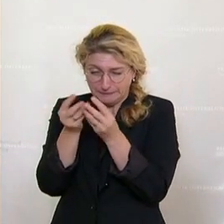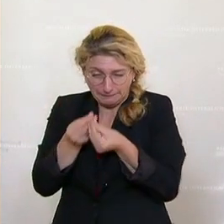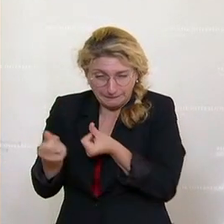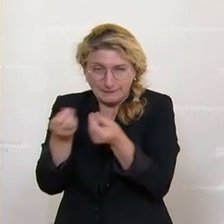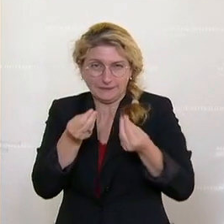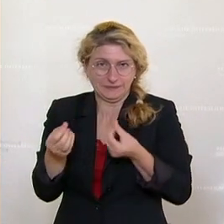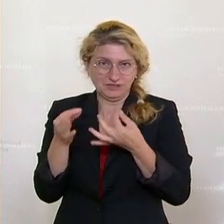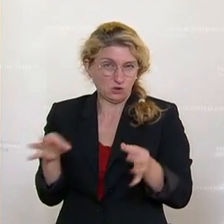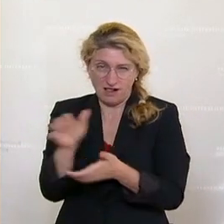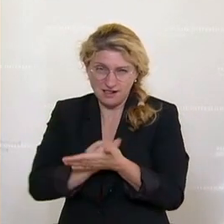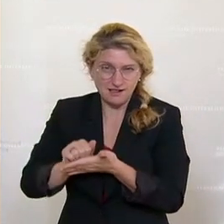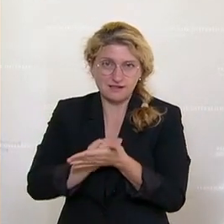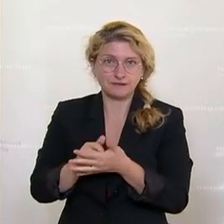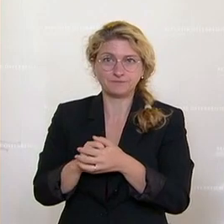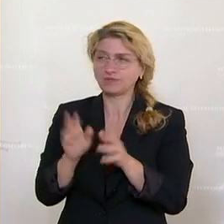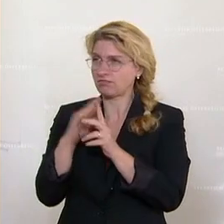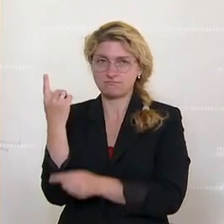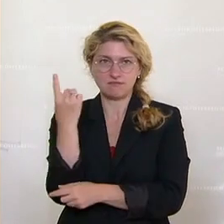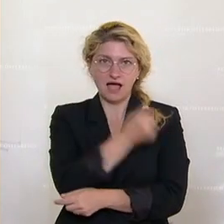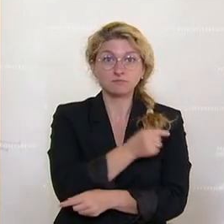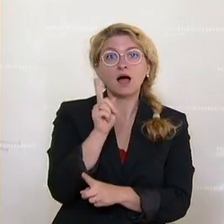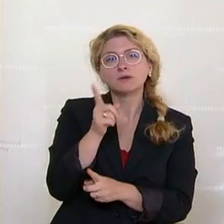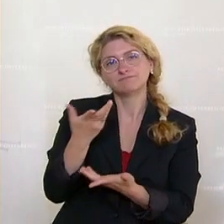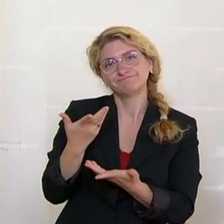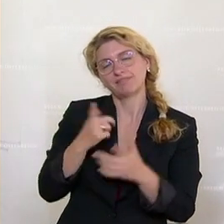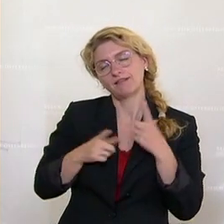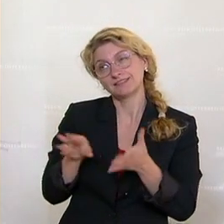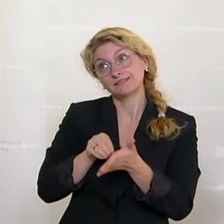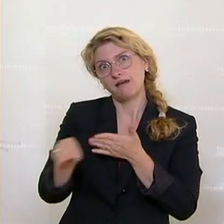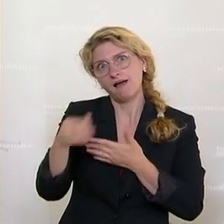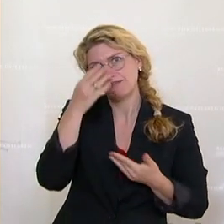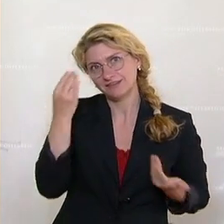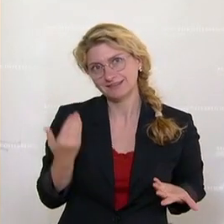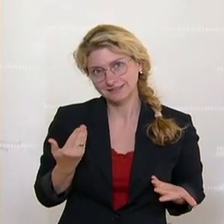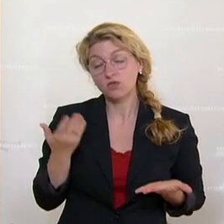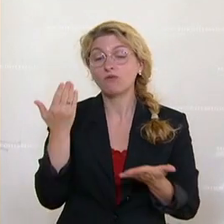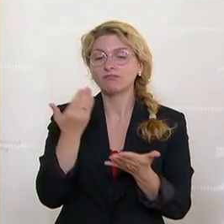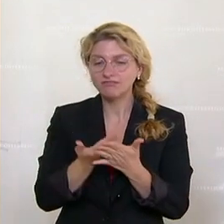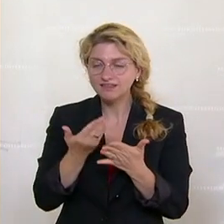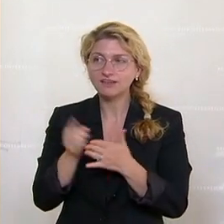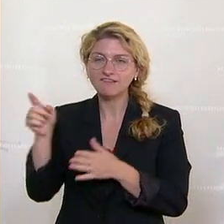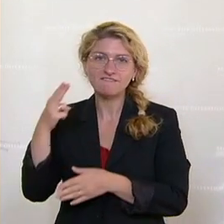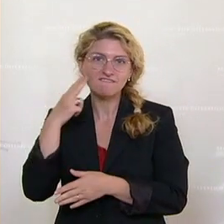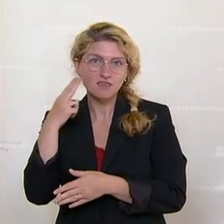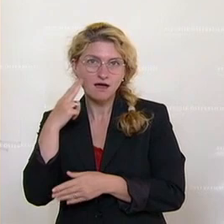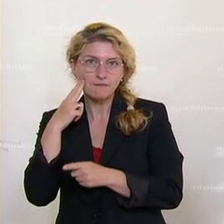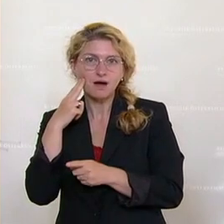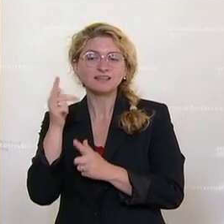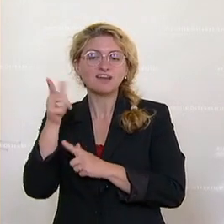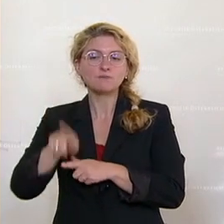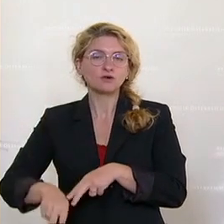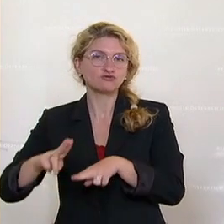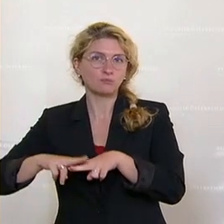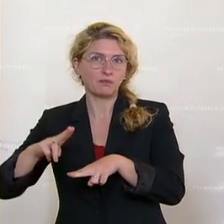Danach eilt er von Dannen, vergisst jedoch zu zahlen. Und deshalb erstattet die Firma Reiswolf zwei Monate